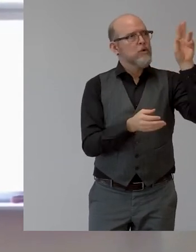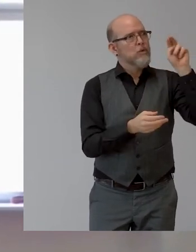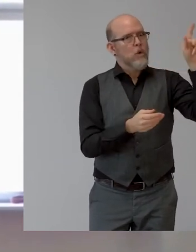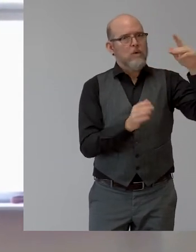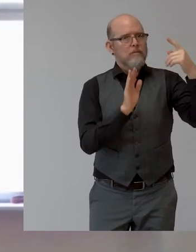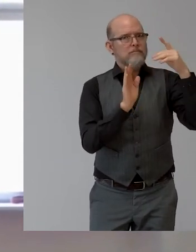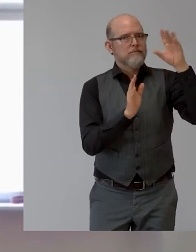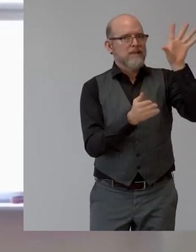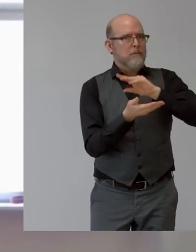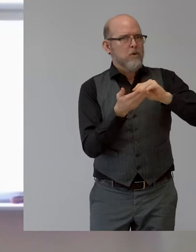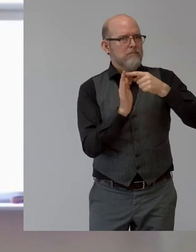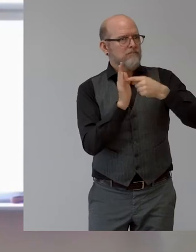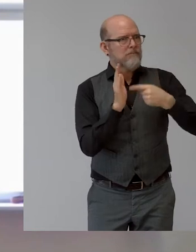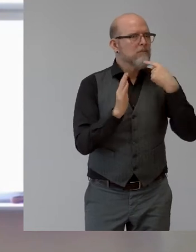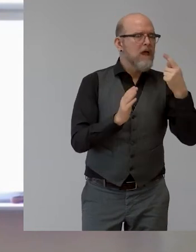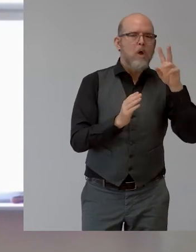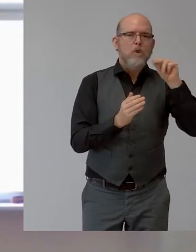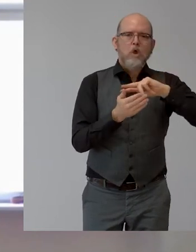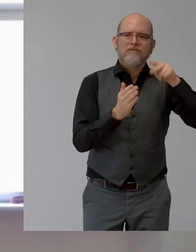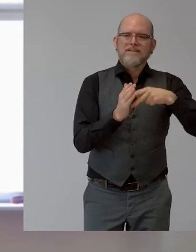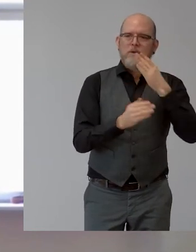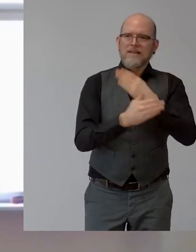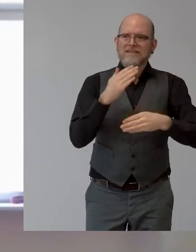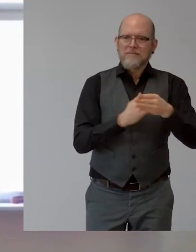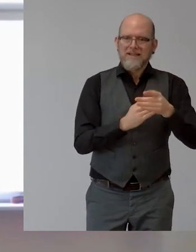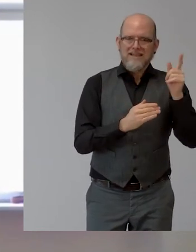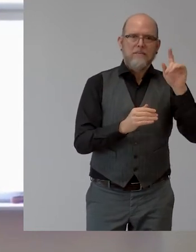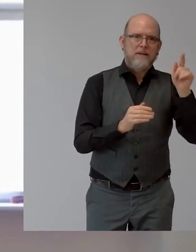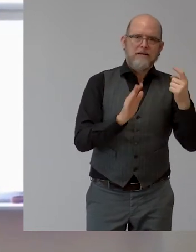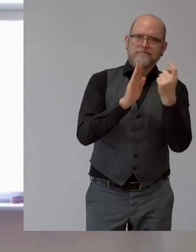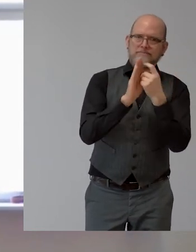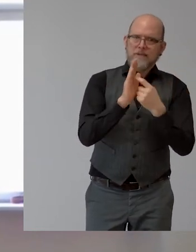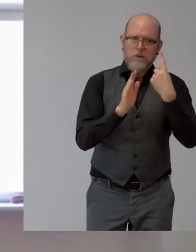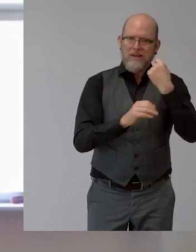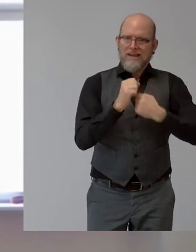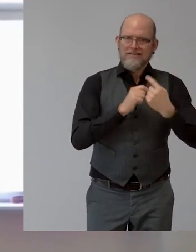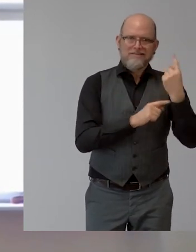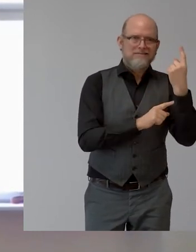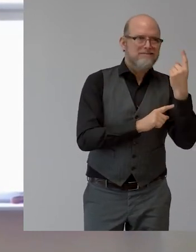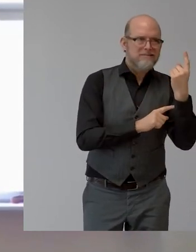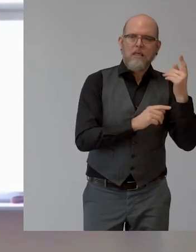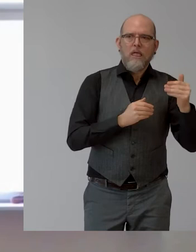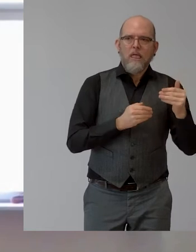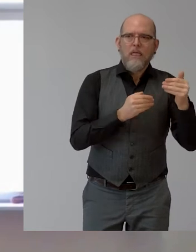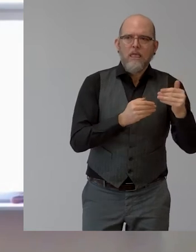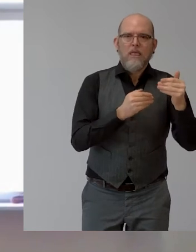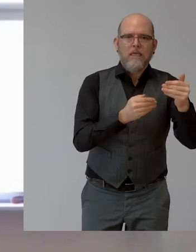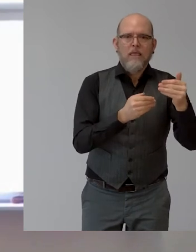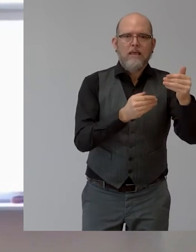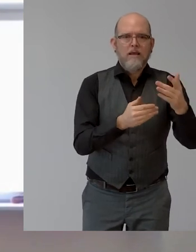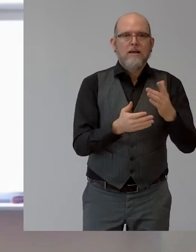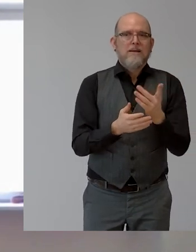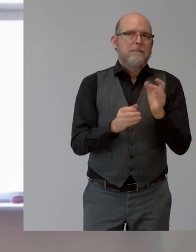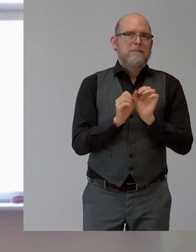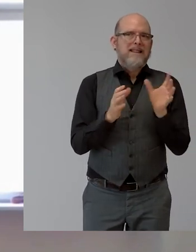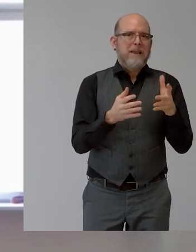für die Rechte von Menschen mit Behinderungen stattfinden sollen. Aus verschiedenen Gründen wurde das verschoben. Jetzt wird es wahrscheinlich pandemiebedingt weiter